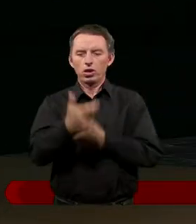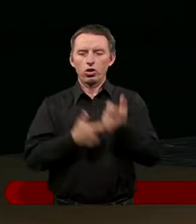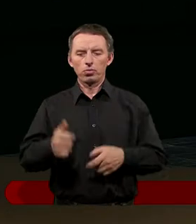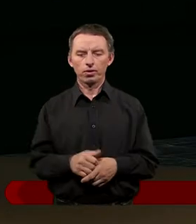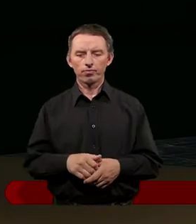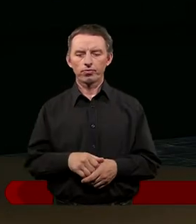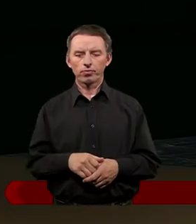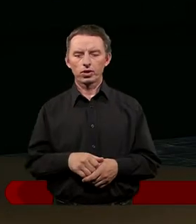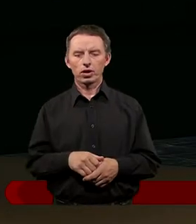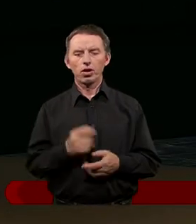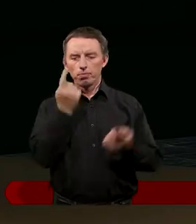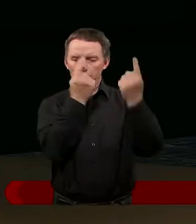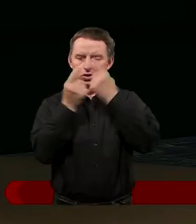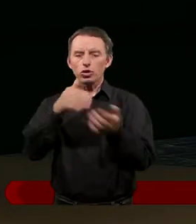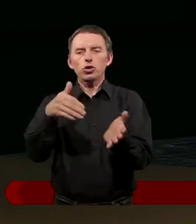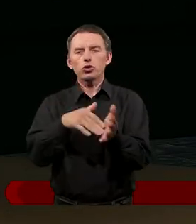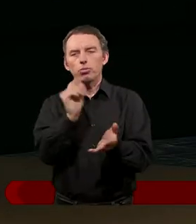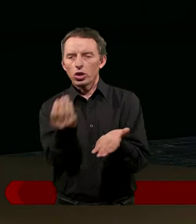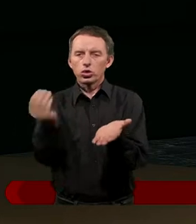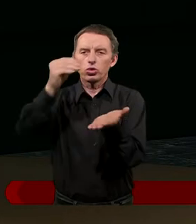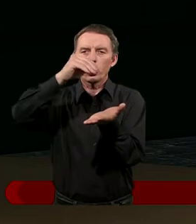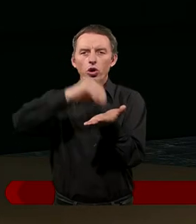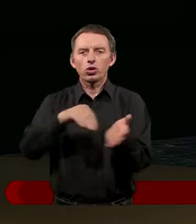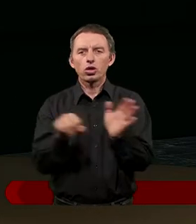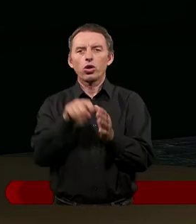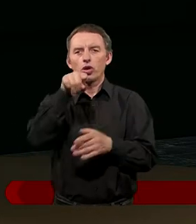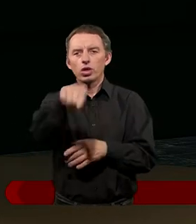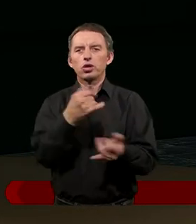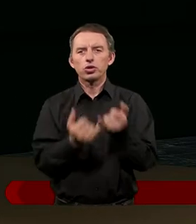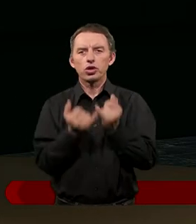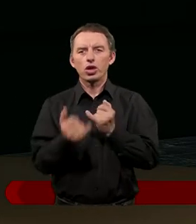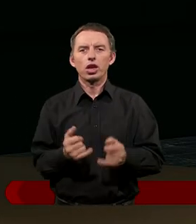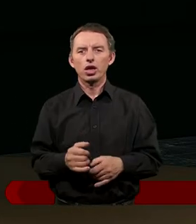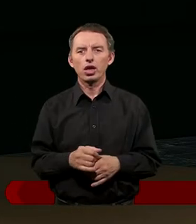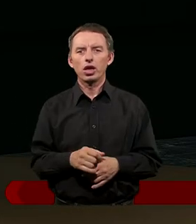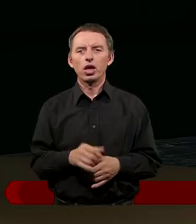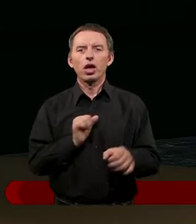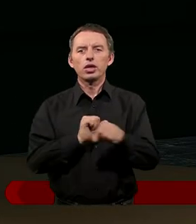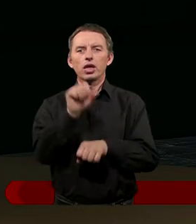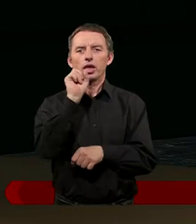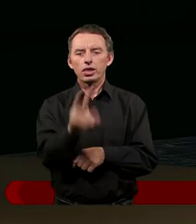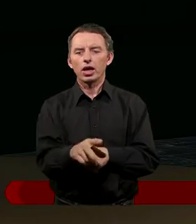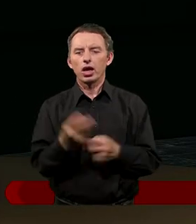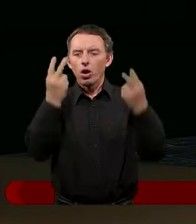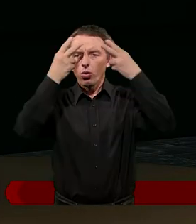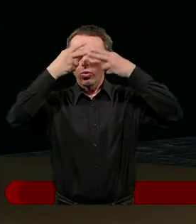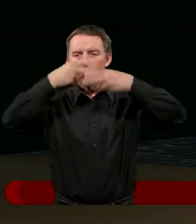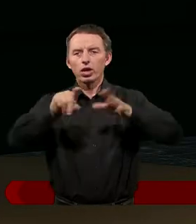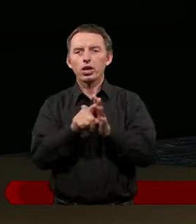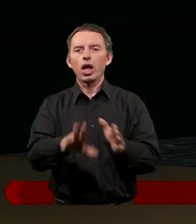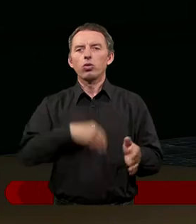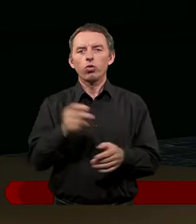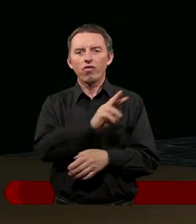Myślę, że trzeba tutaj też dodać, że jeżeli jest wspomniane ukojenie dla dusz